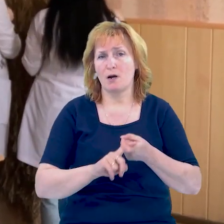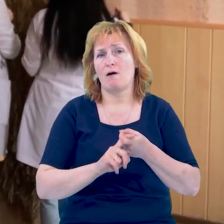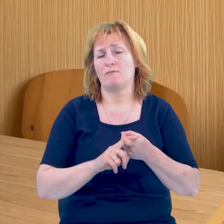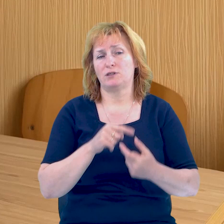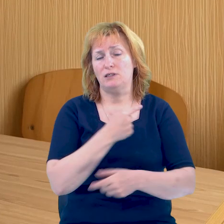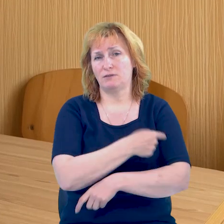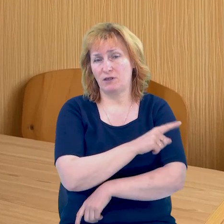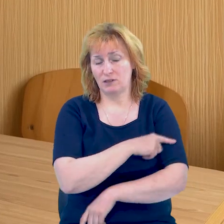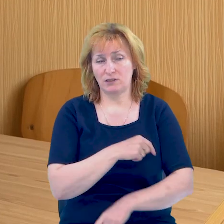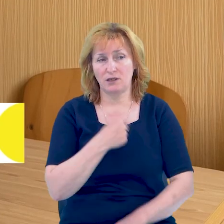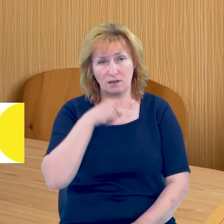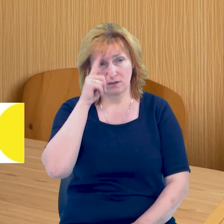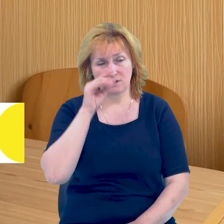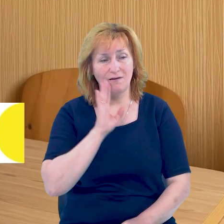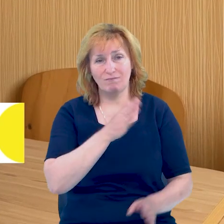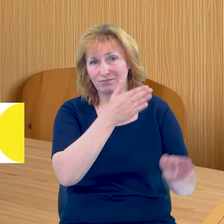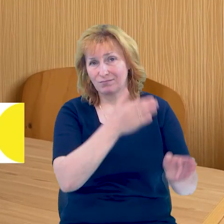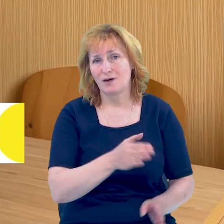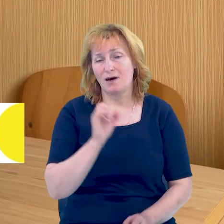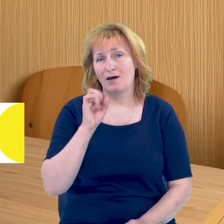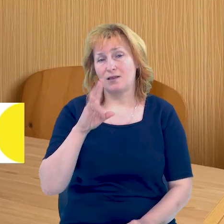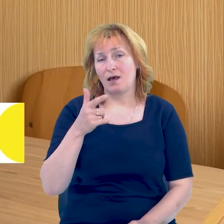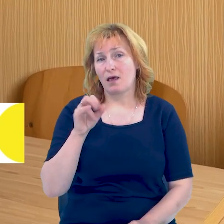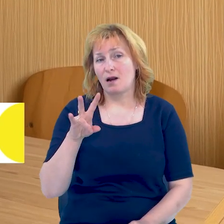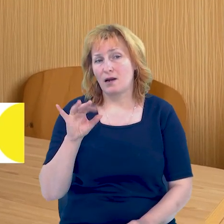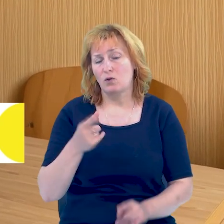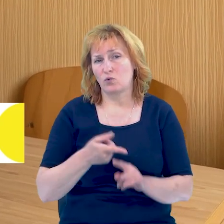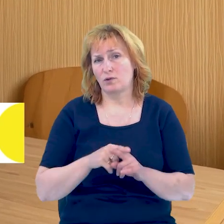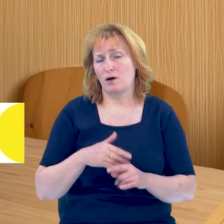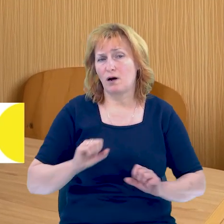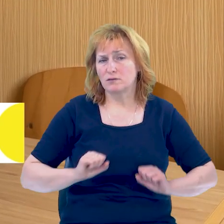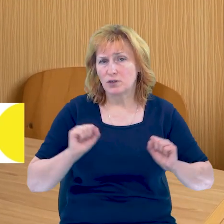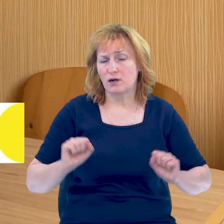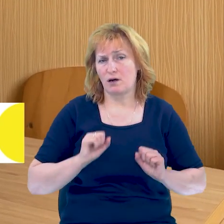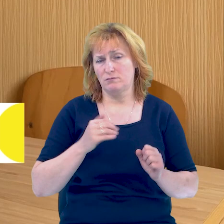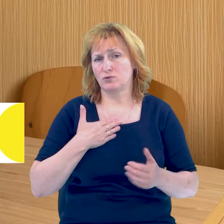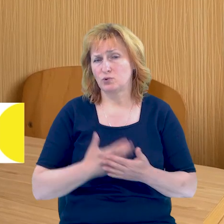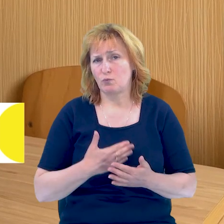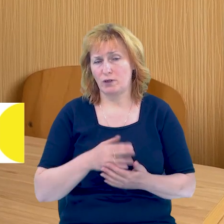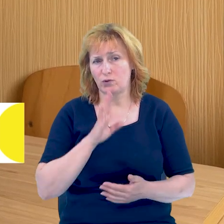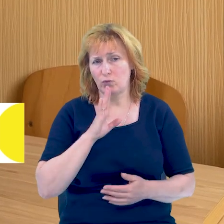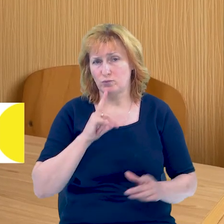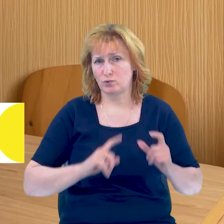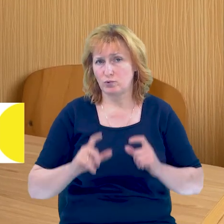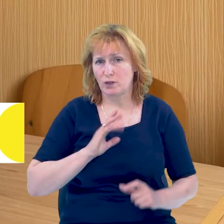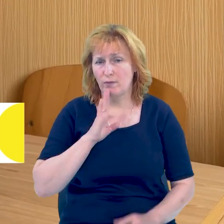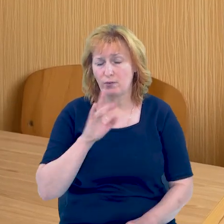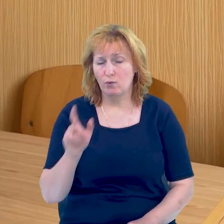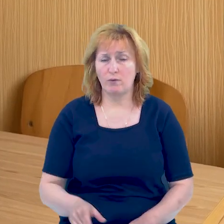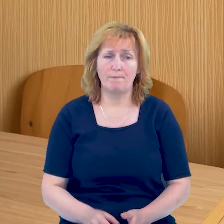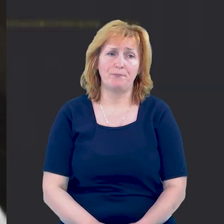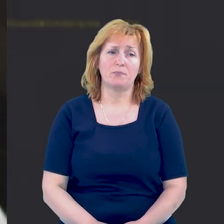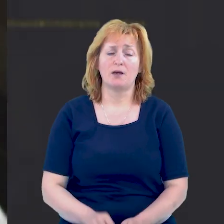медициною. Знаю Ангеліну як таку старину, сумлінну студентку, надзвичайно